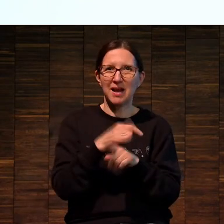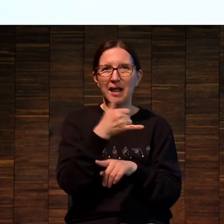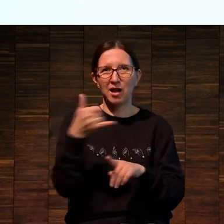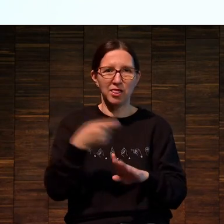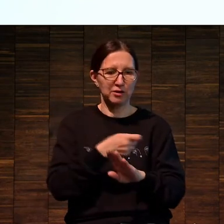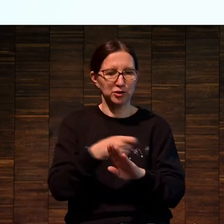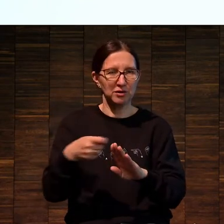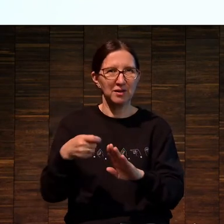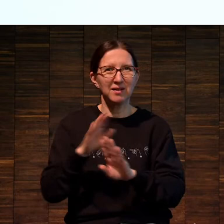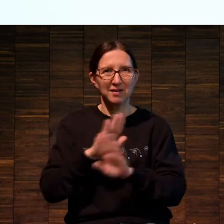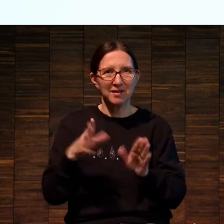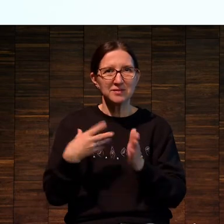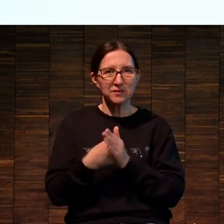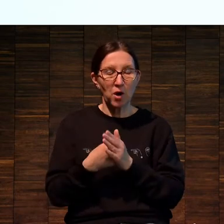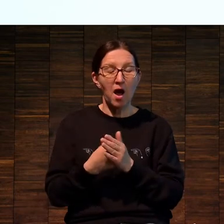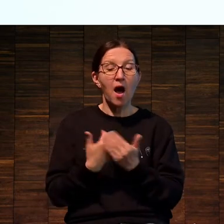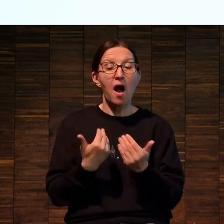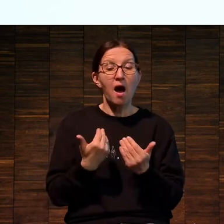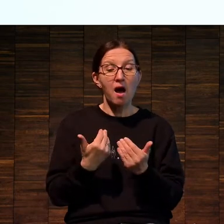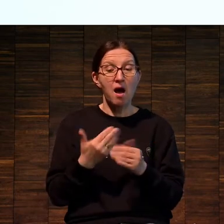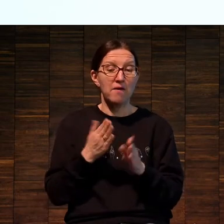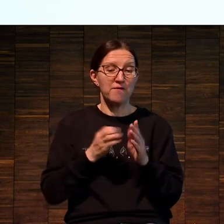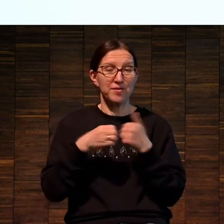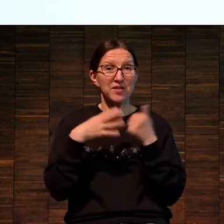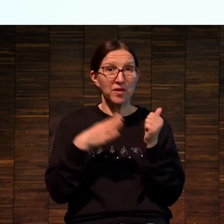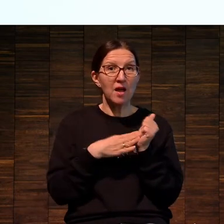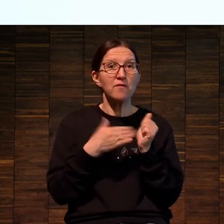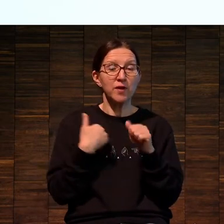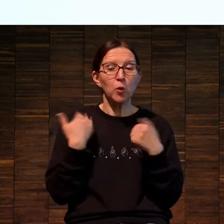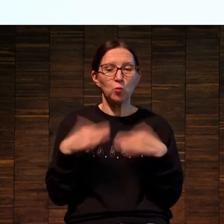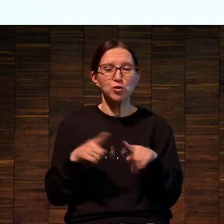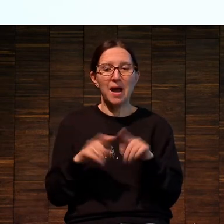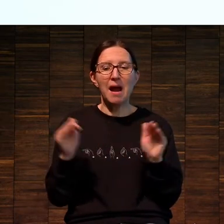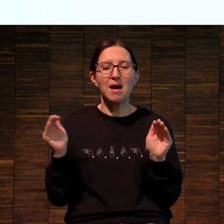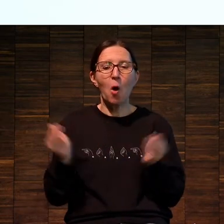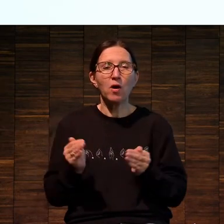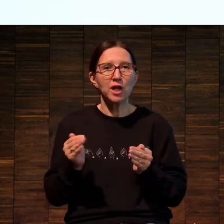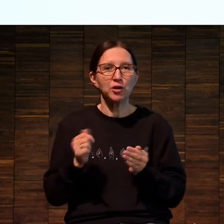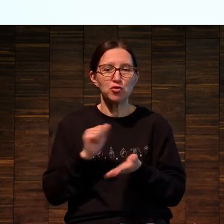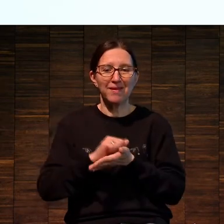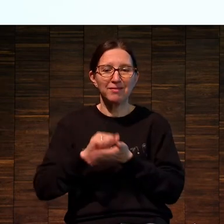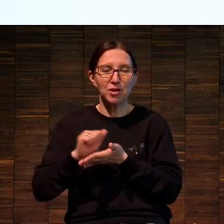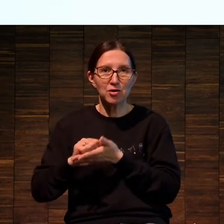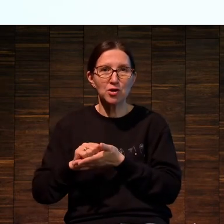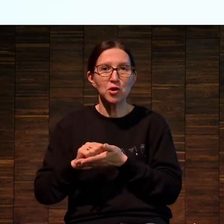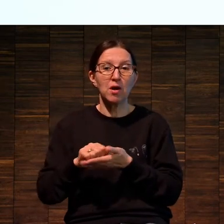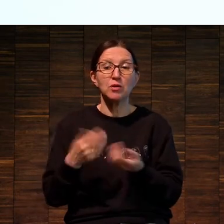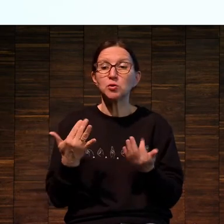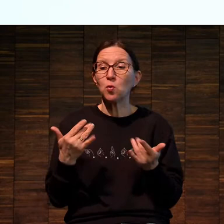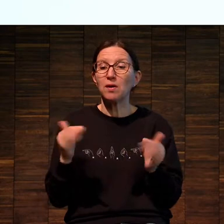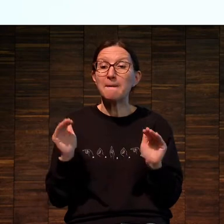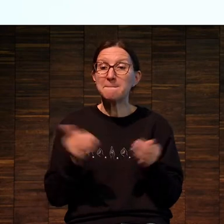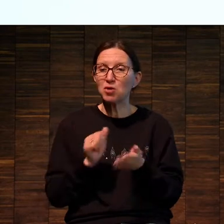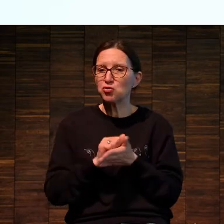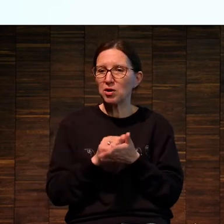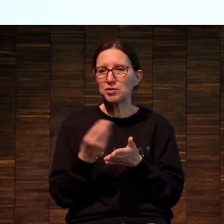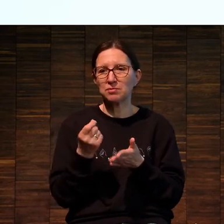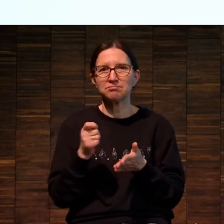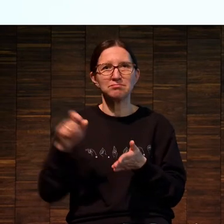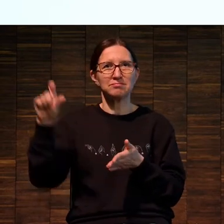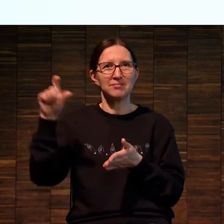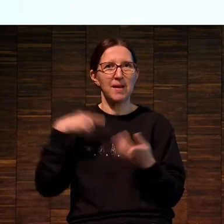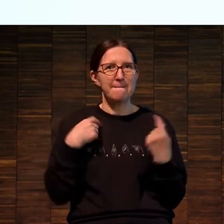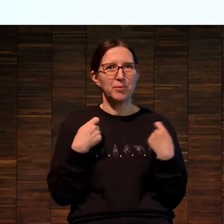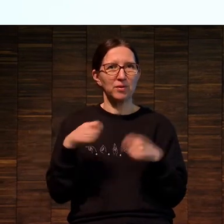Появились лимитированные тиражи, потому что лимитированный тираж это способ все это монетизировать. Чем меньше тираж, то есть